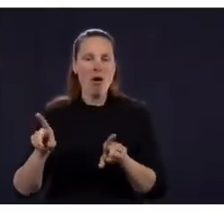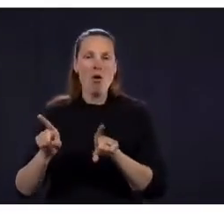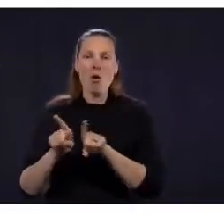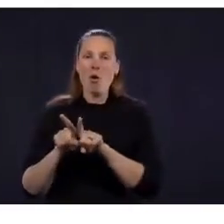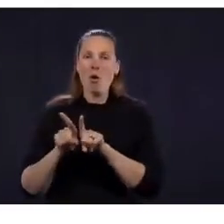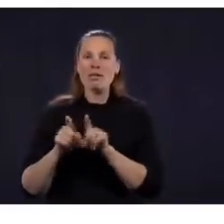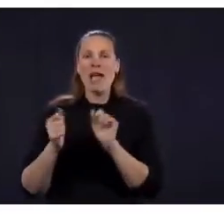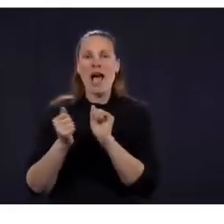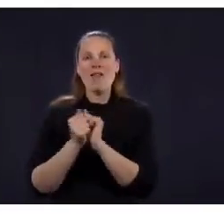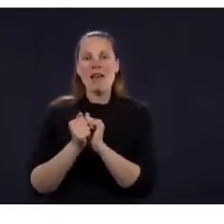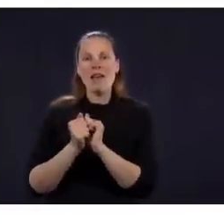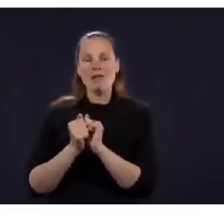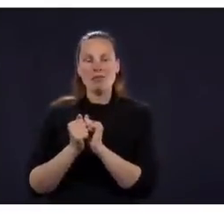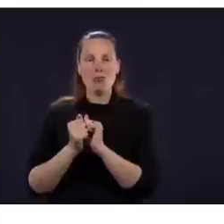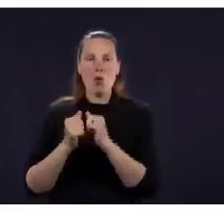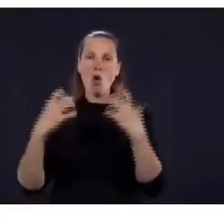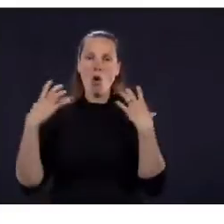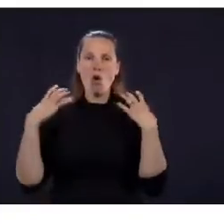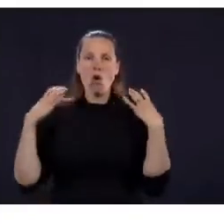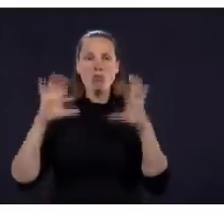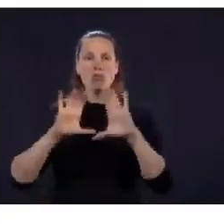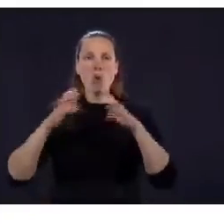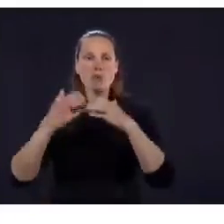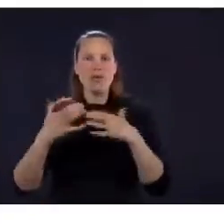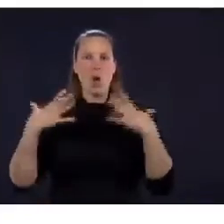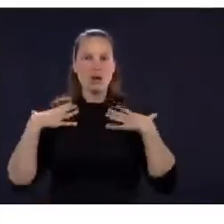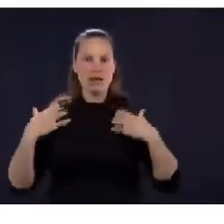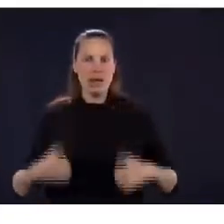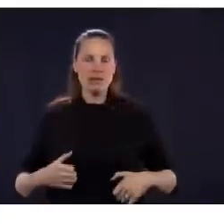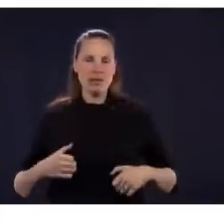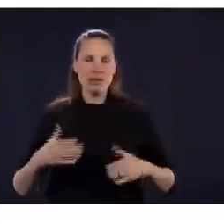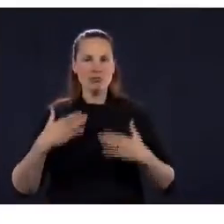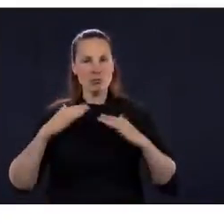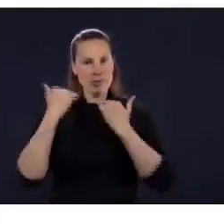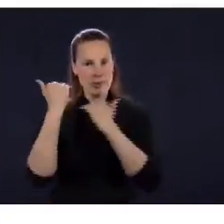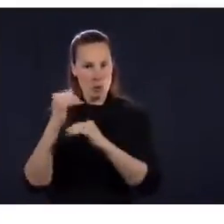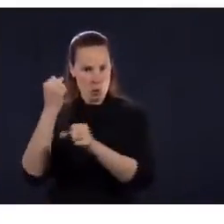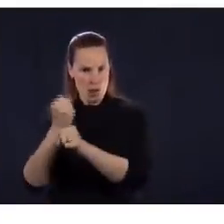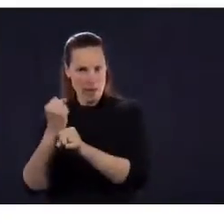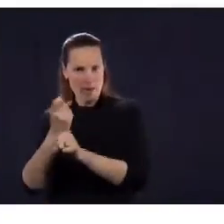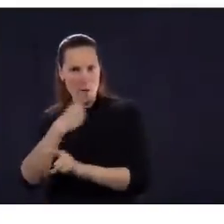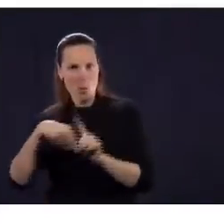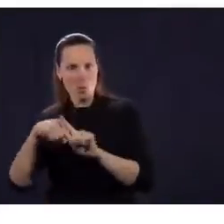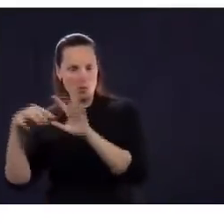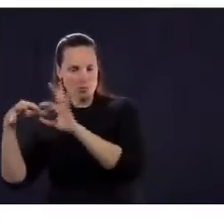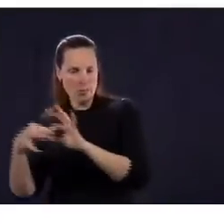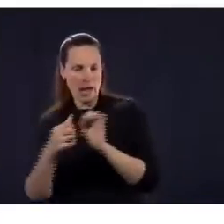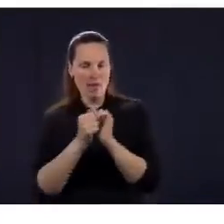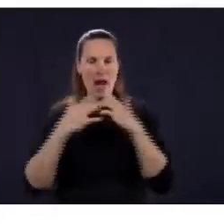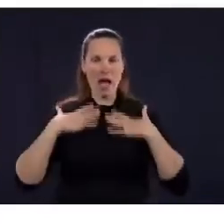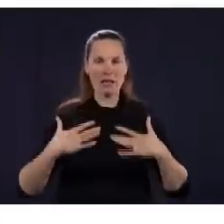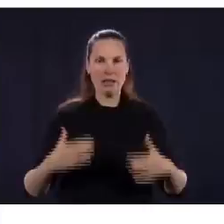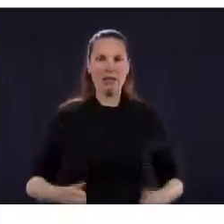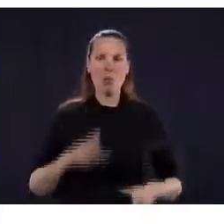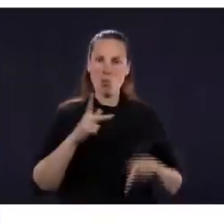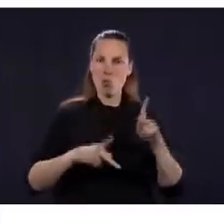commerçants qui ont offert, entre autres, dans les épiceries, des services depuis le début.